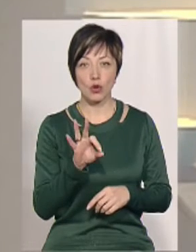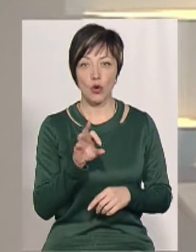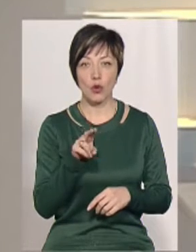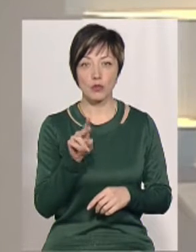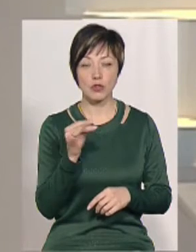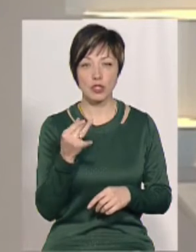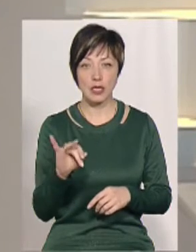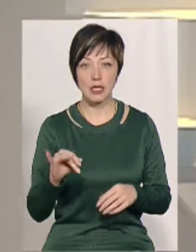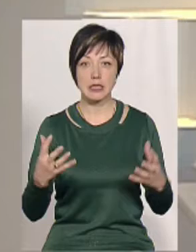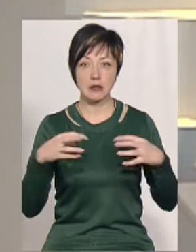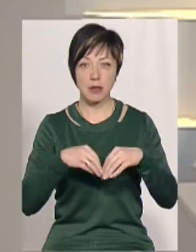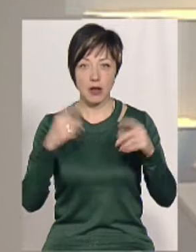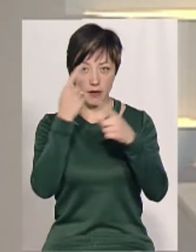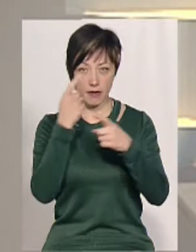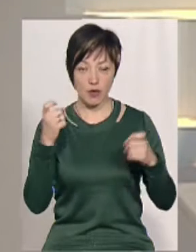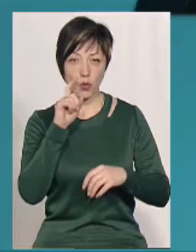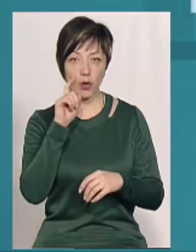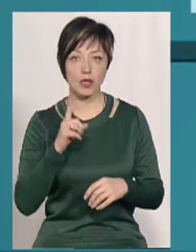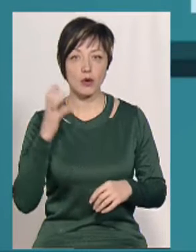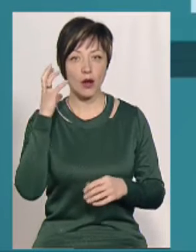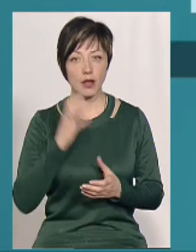у спільному ефірі Українського радіо.